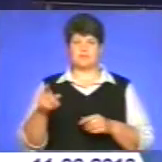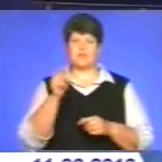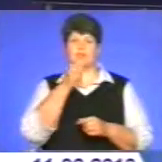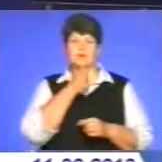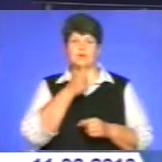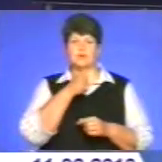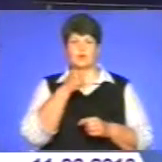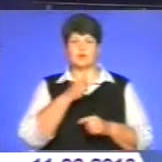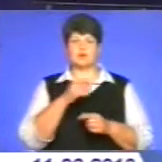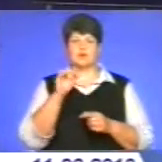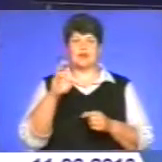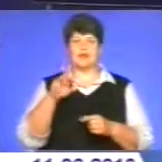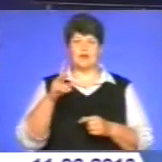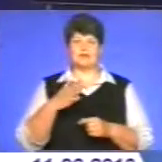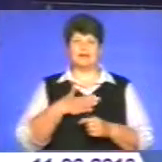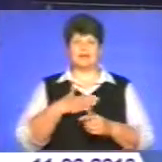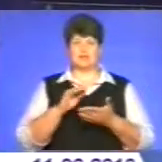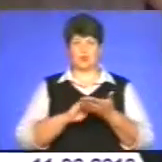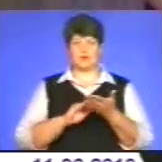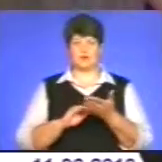соковиті польові ягоди і наші кореспонденти.